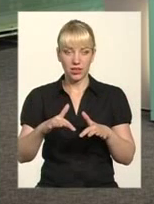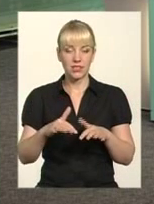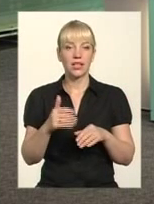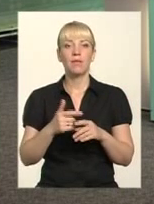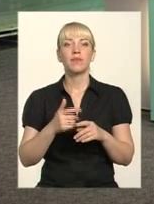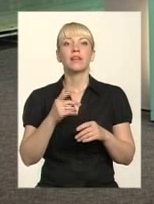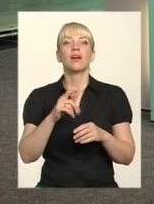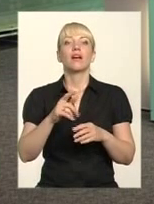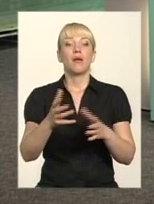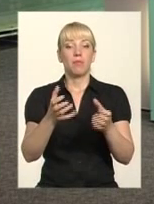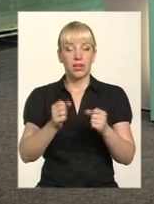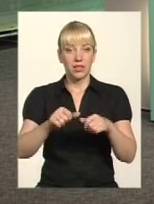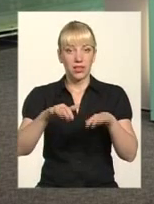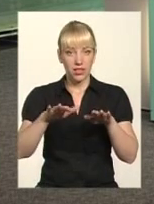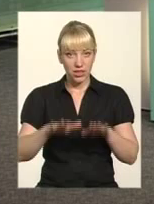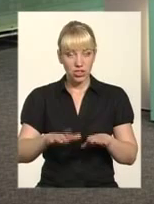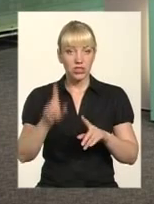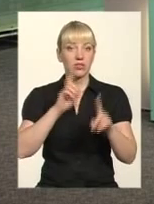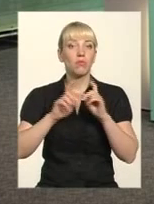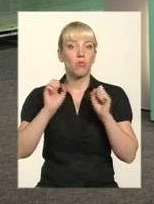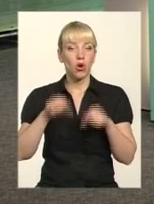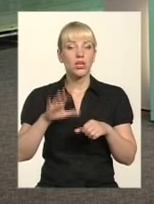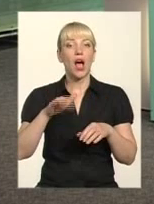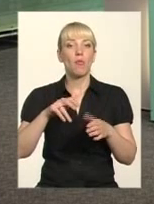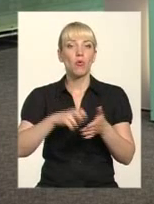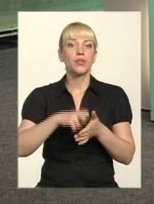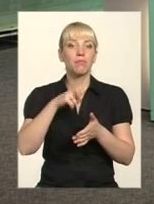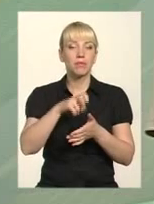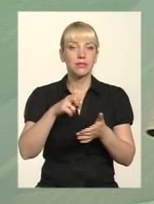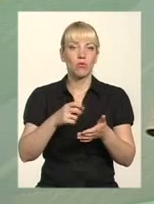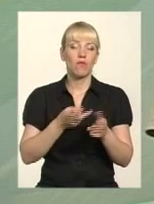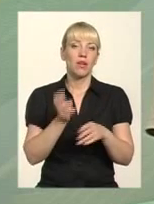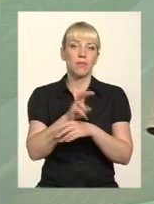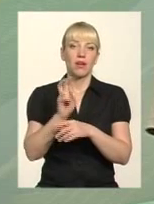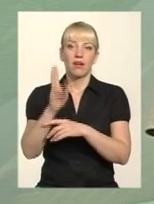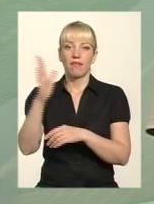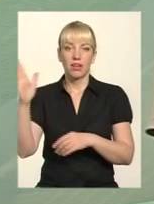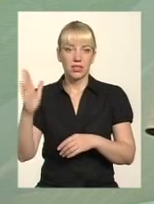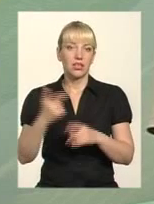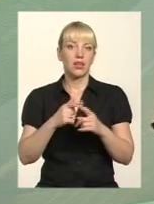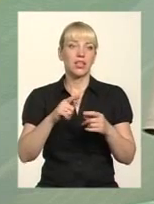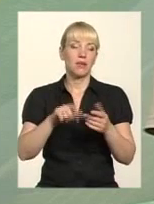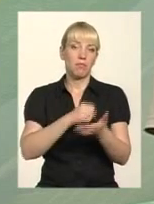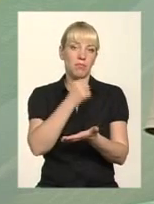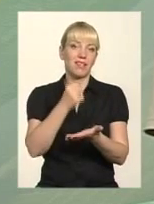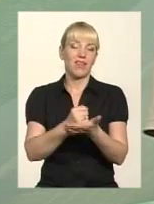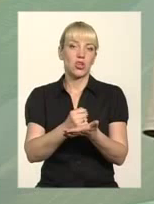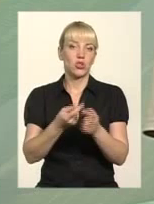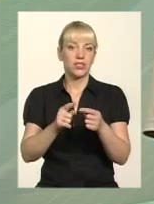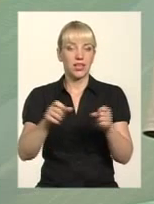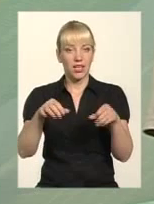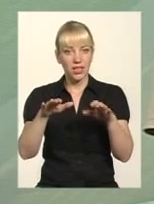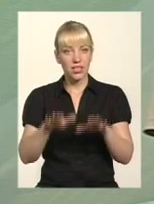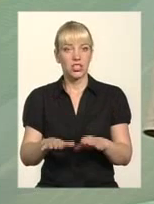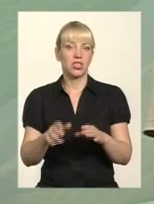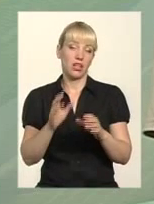прийняли рішення, і далі письмово обходять квартири, підтверджують це рішення, і рішення можна прийняти. Вже письмово. Це раніше